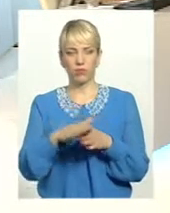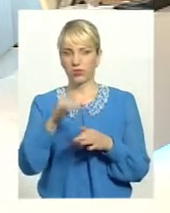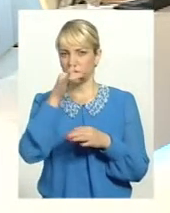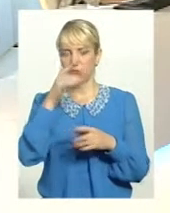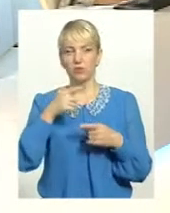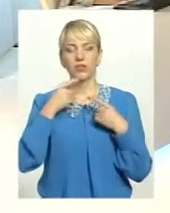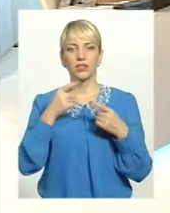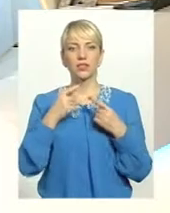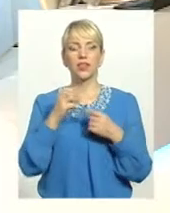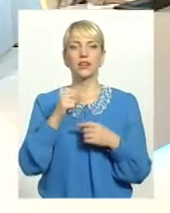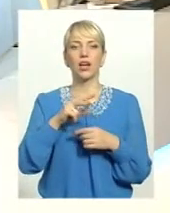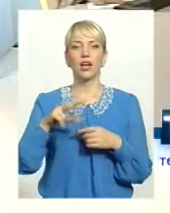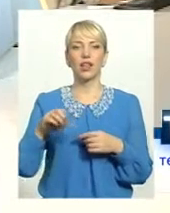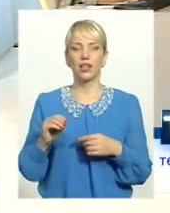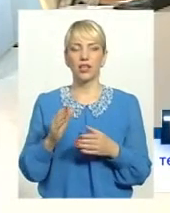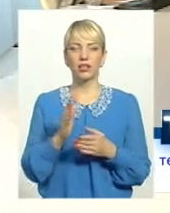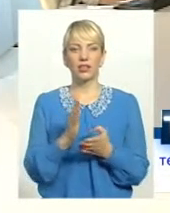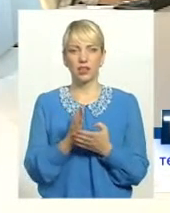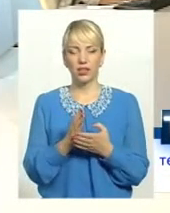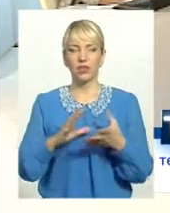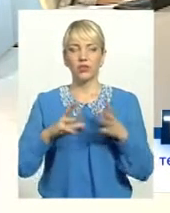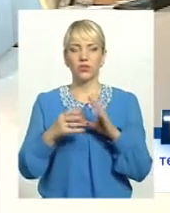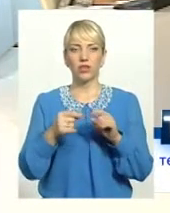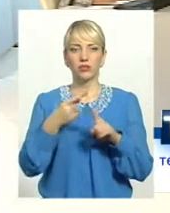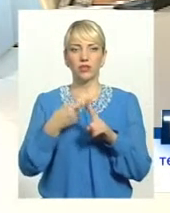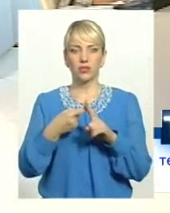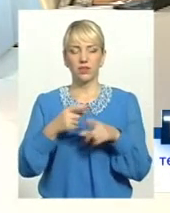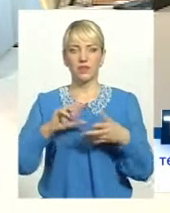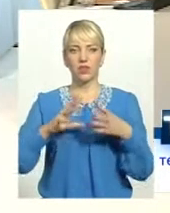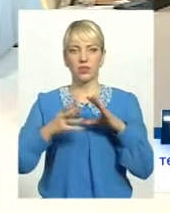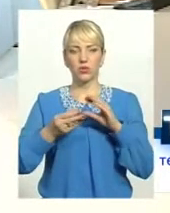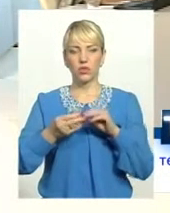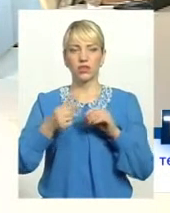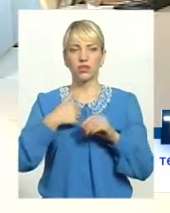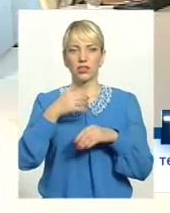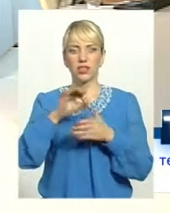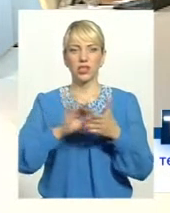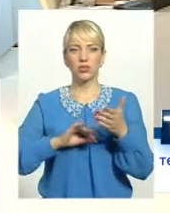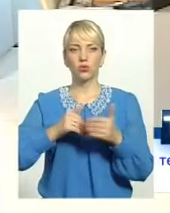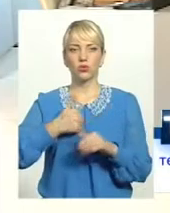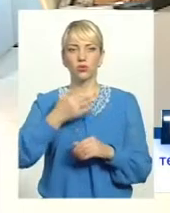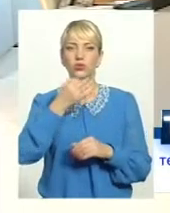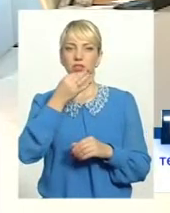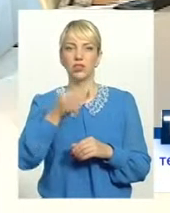але є іменно позитивні результати. Я зараз хочу сказати, що